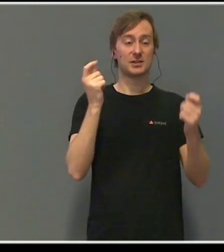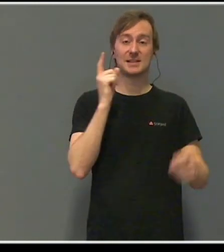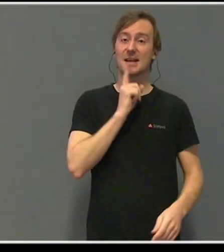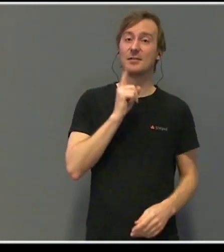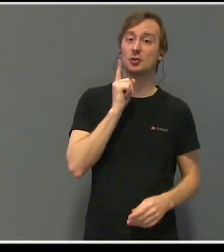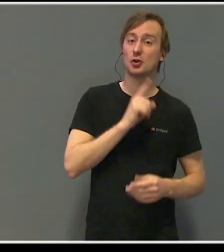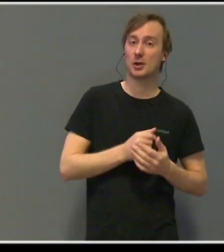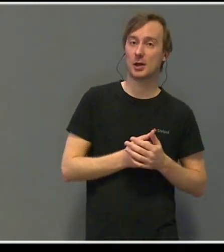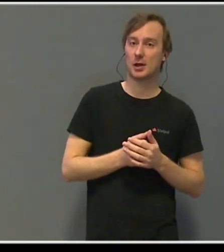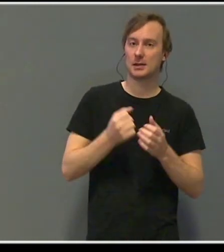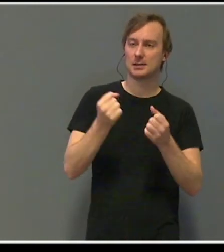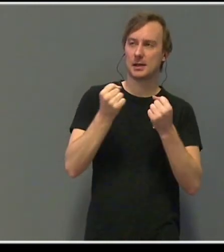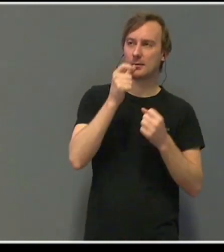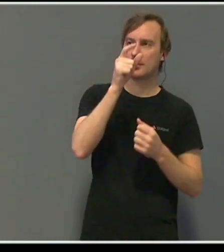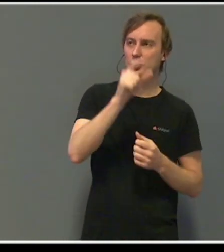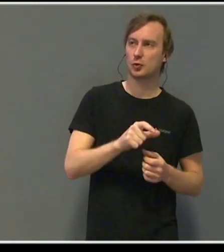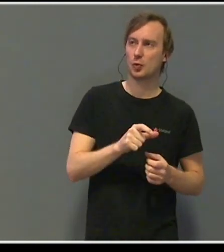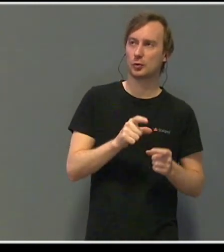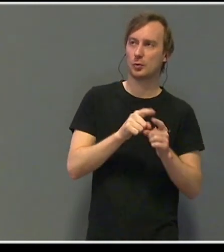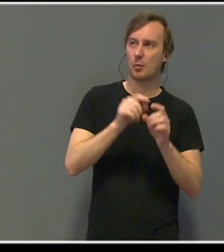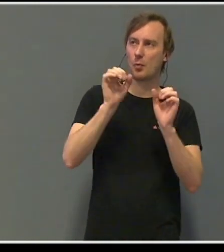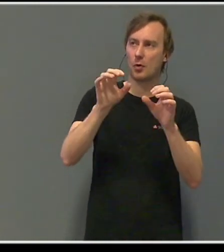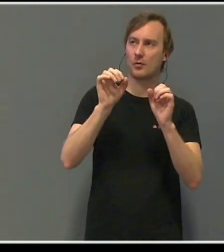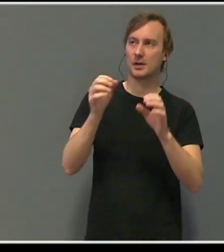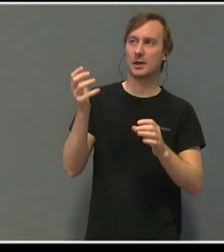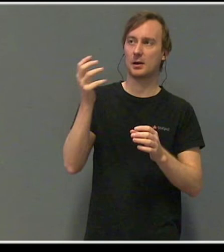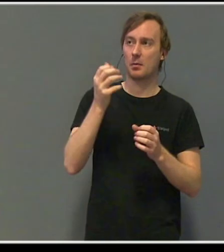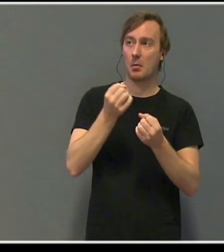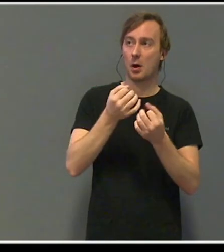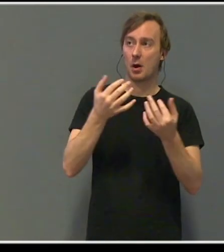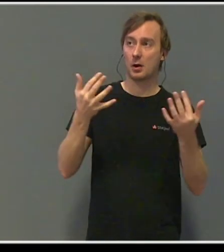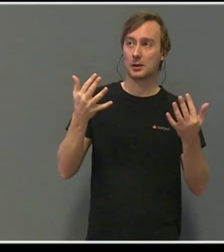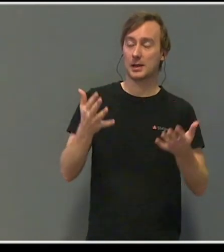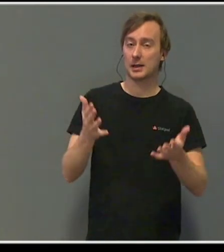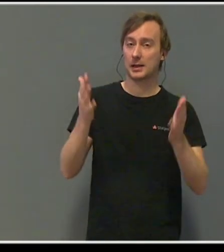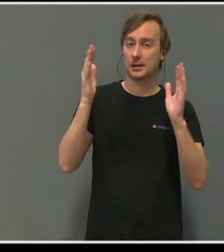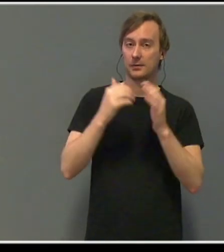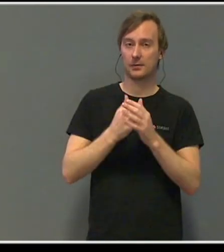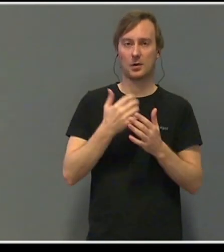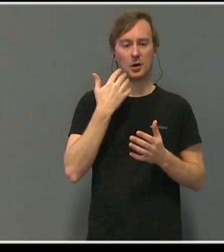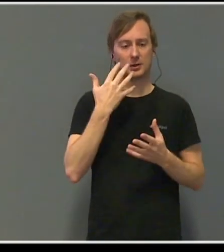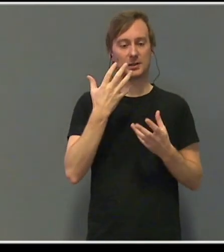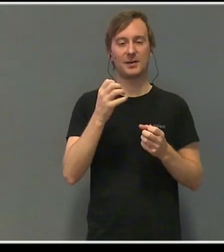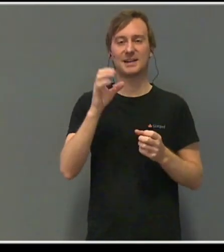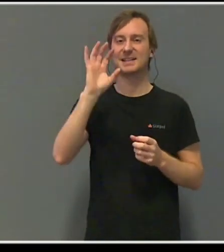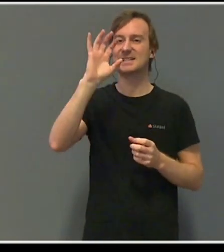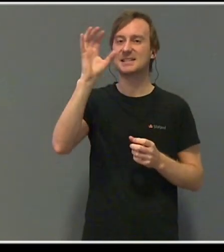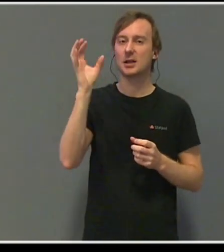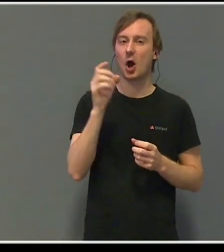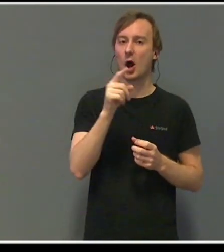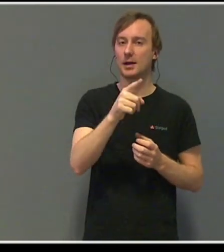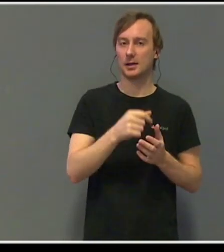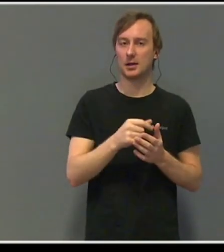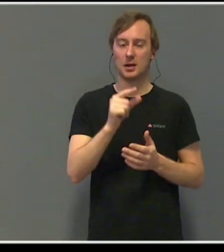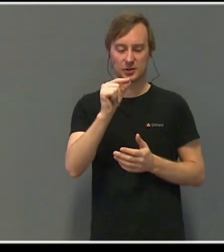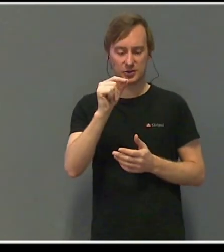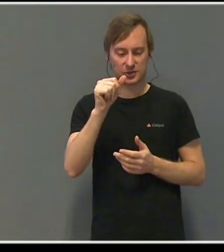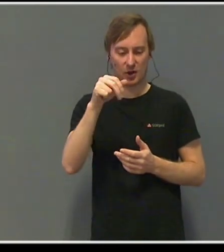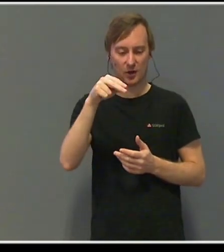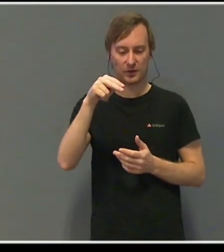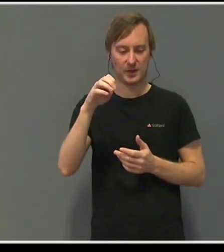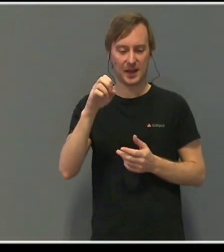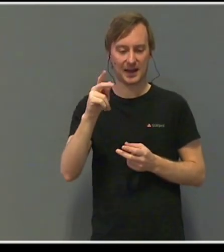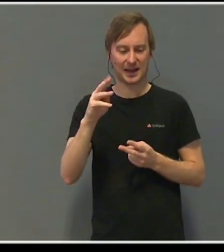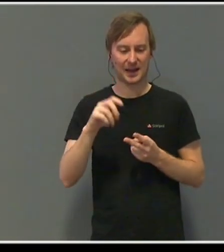sterk person og stemme. En som gjorde forskjell i så mange menneskers liv. Altid vært en stjerne. Hvem er sanneke? Syra